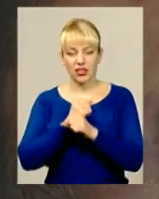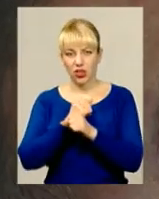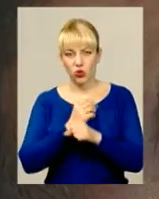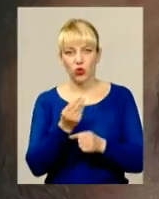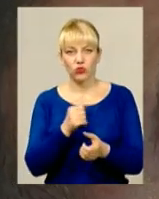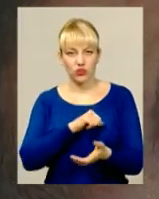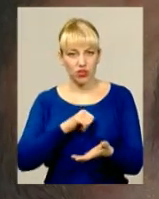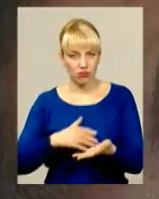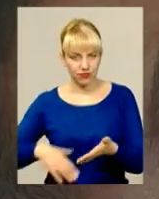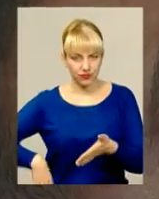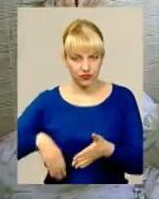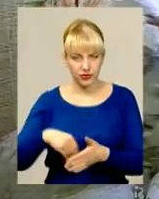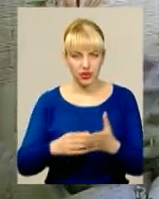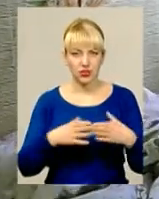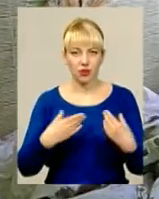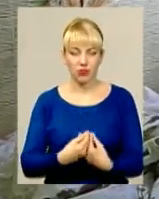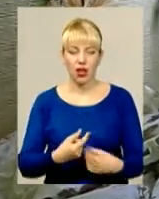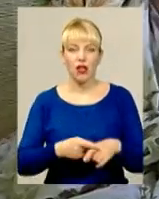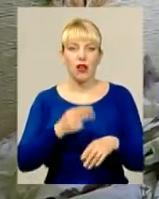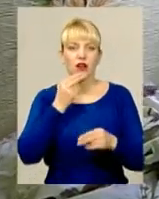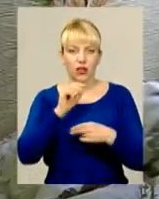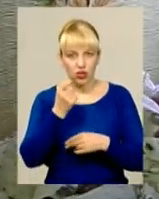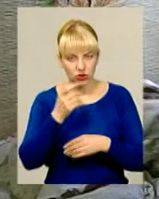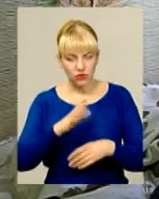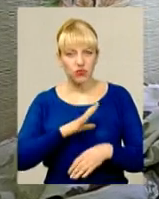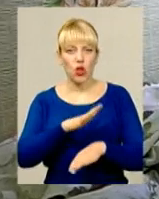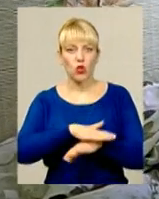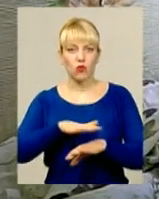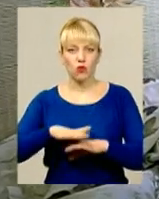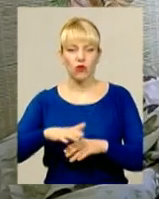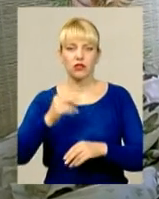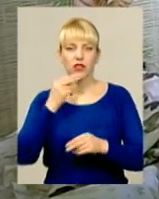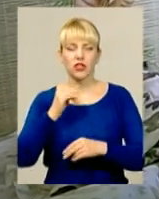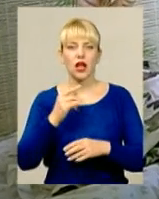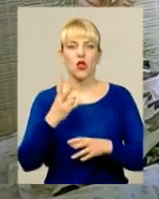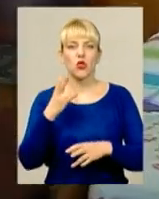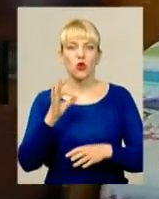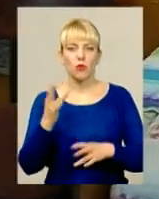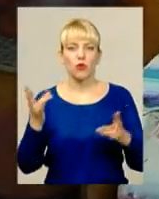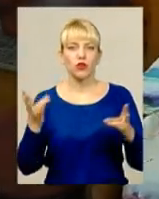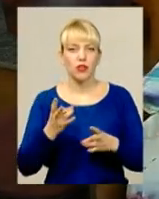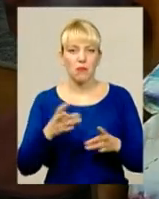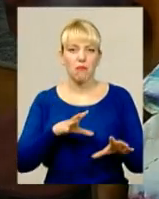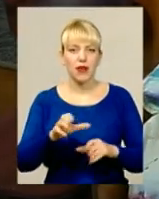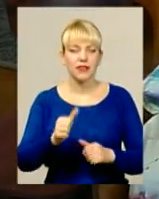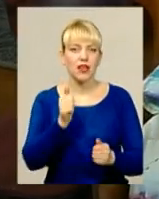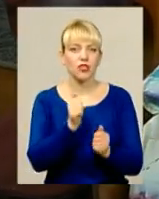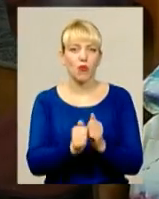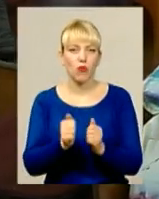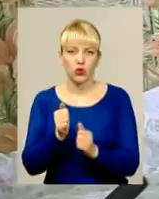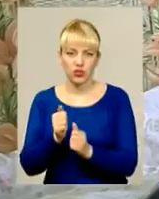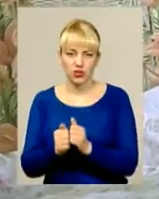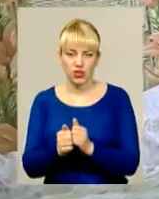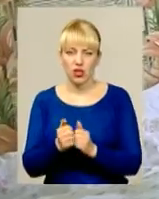краще. Кінцівки дещо відновили свою чутливість. Але масаж та реабілітація хлопців потрібні постійно. Інакше всі зусилля йдуть на